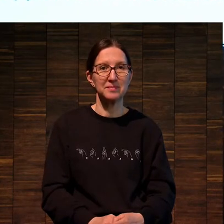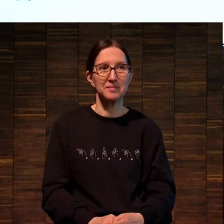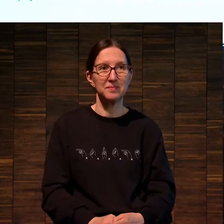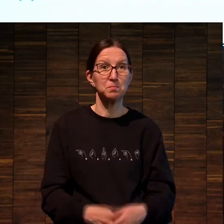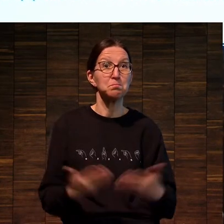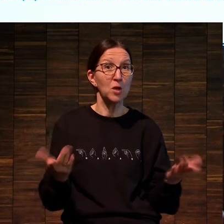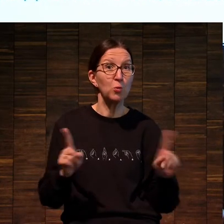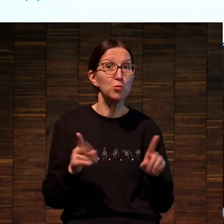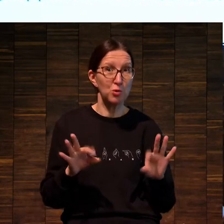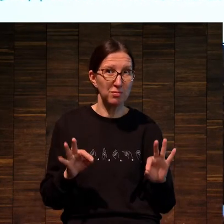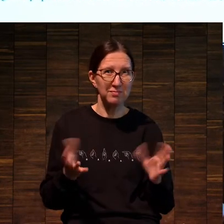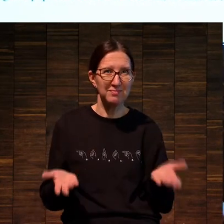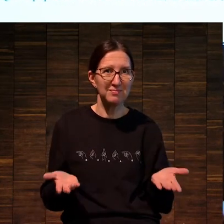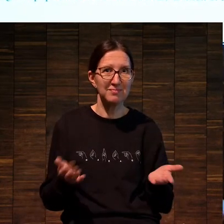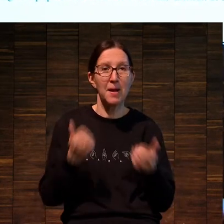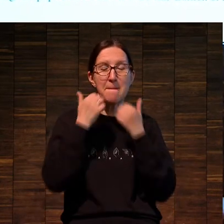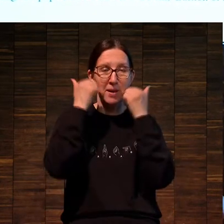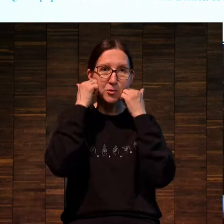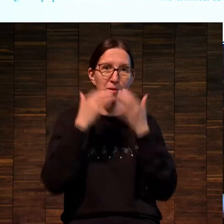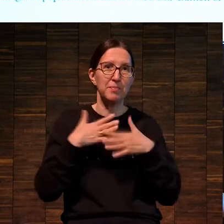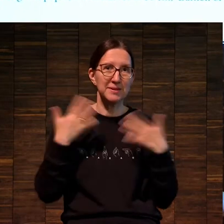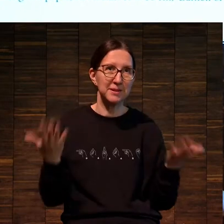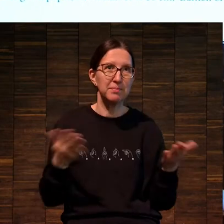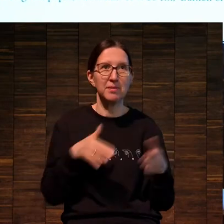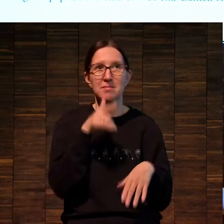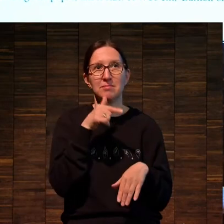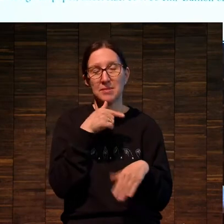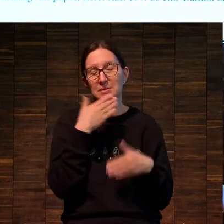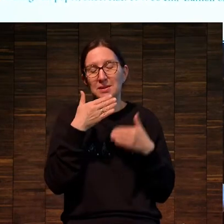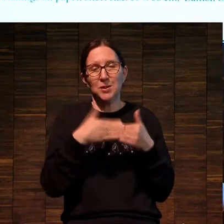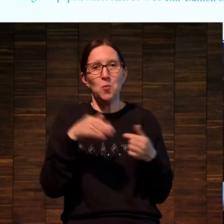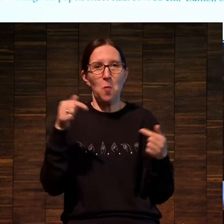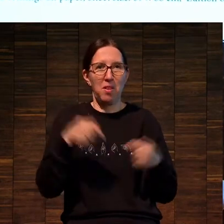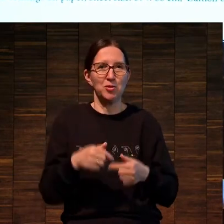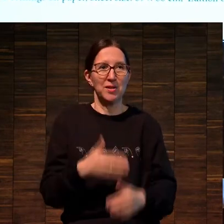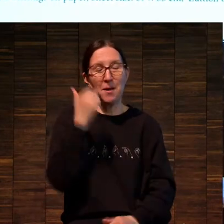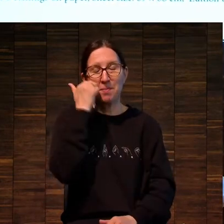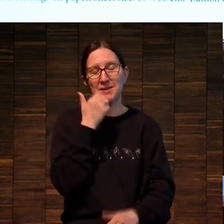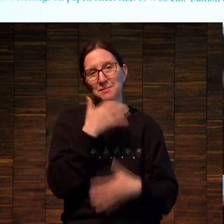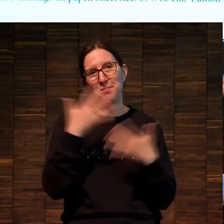Ну что, друзья? Спасибо. Мы почти уложились. Спасибо вам.